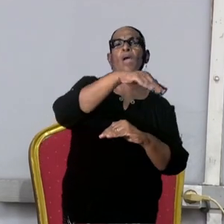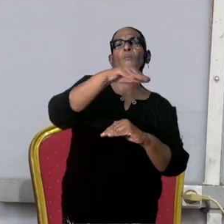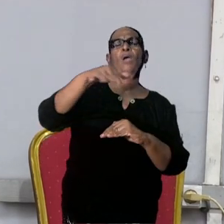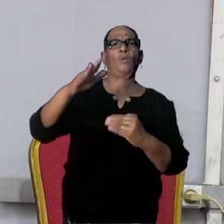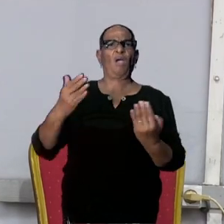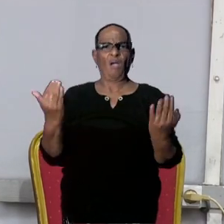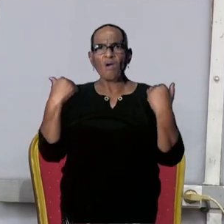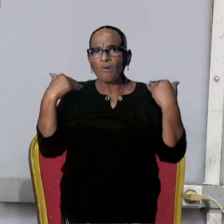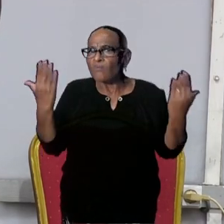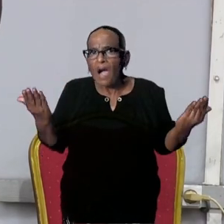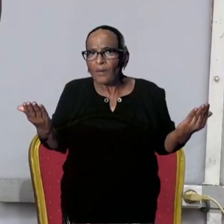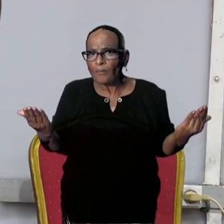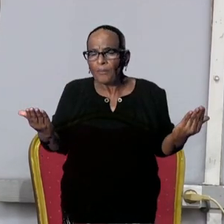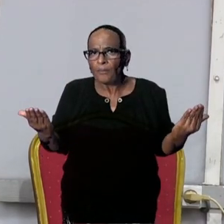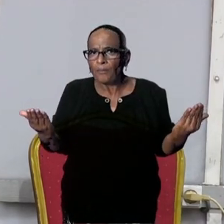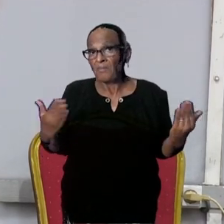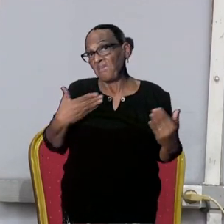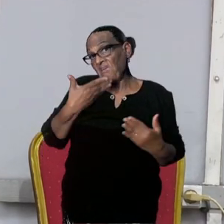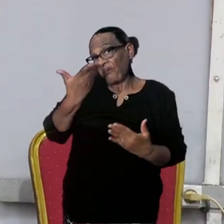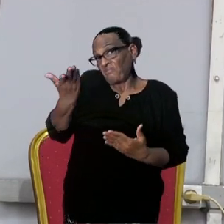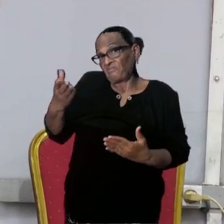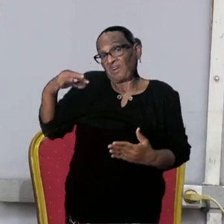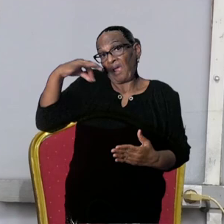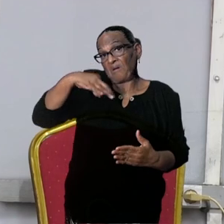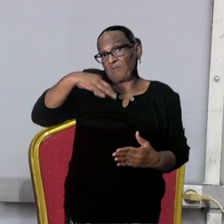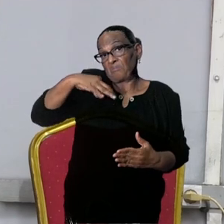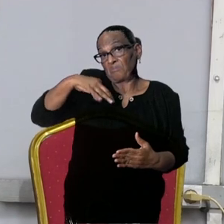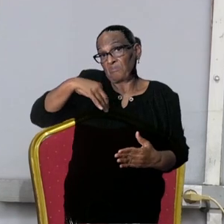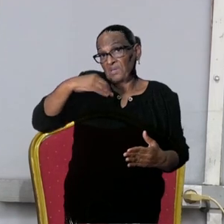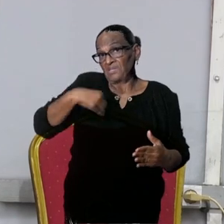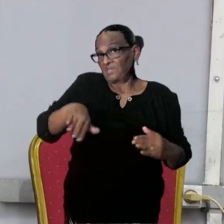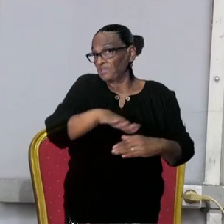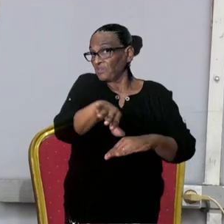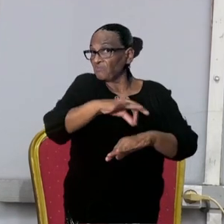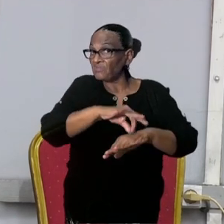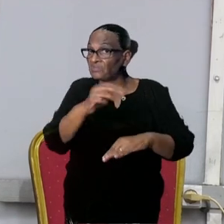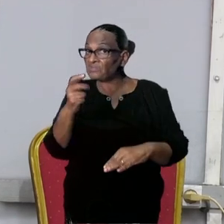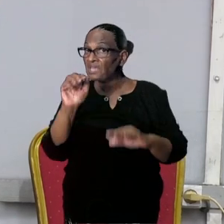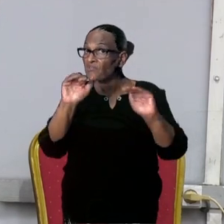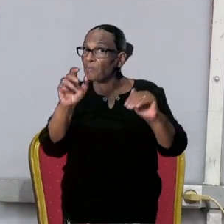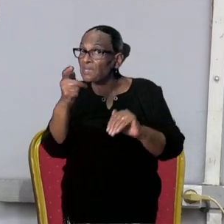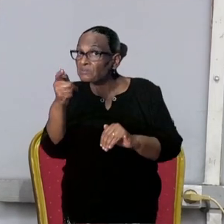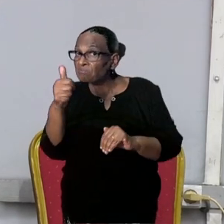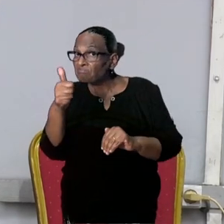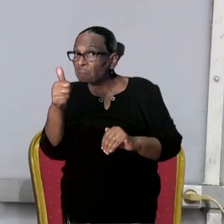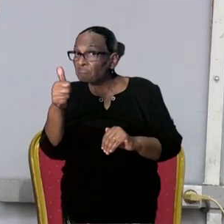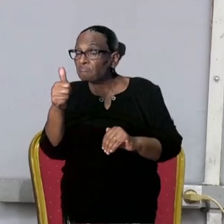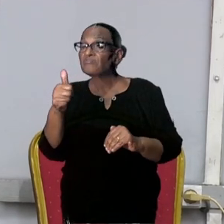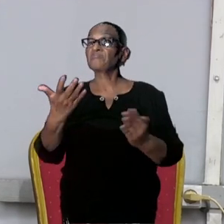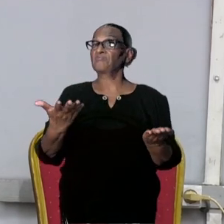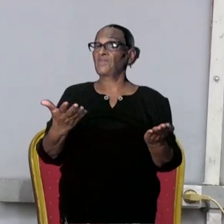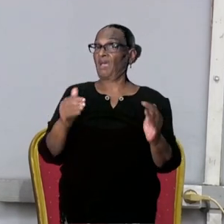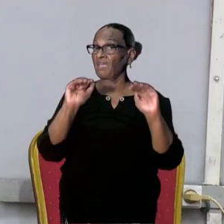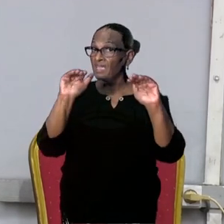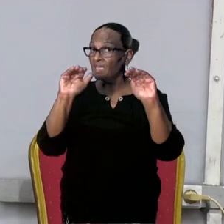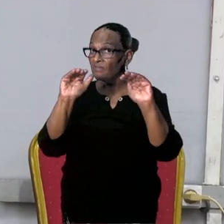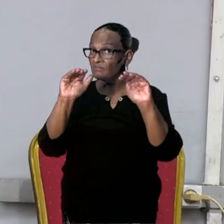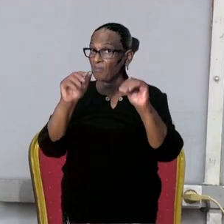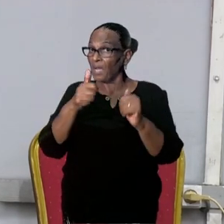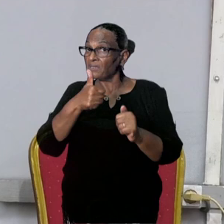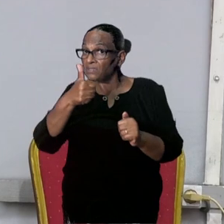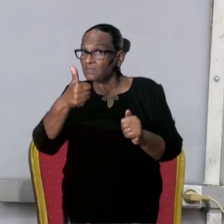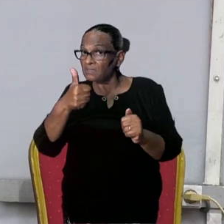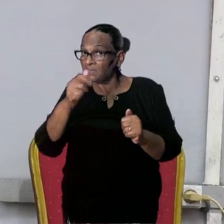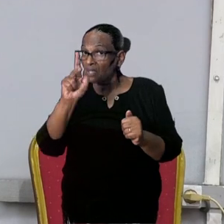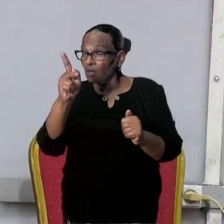Ik weet niet wat de reden is. Ik vraag even aan de minister van Vulligstanzandheid of die informatie klopt. En als die informatie klopt,